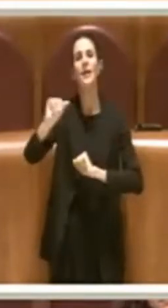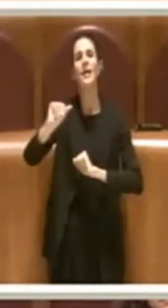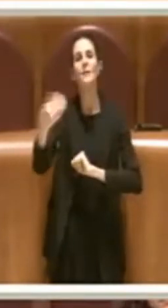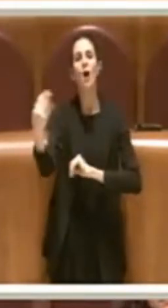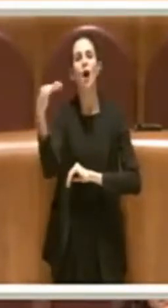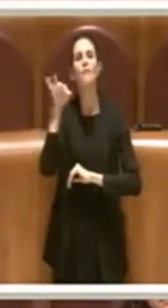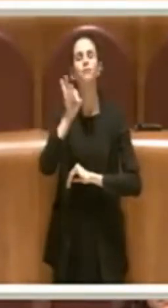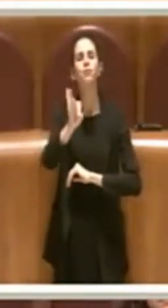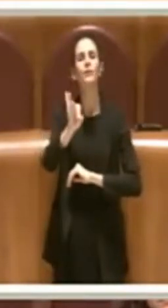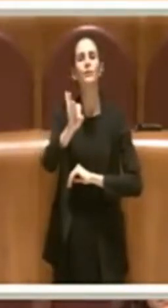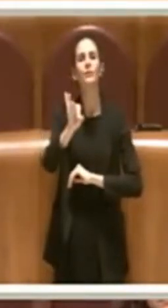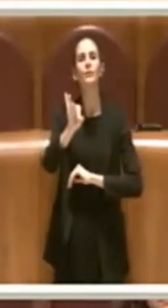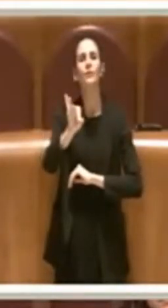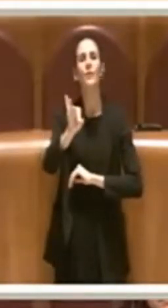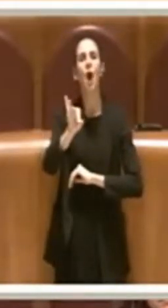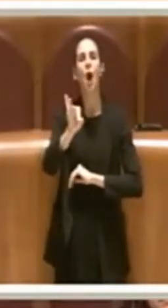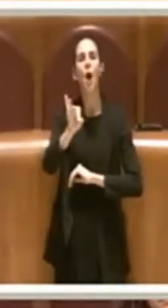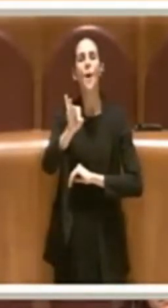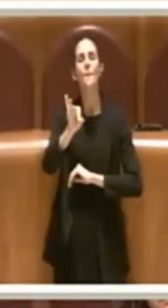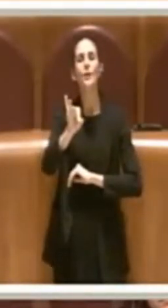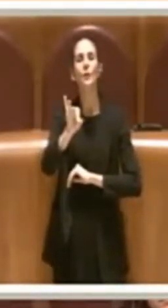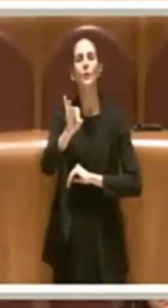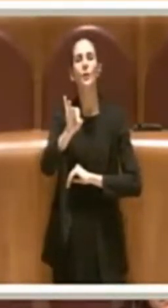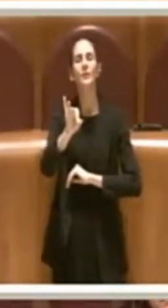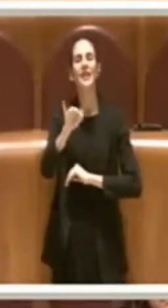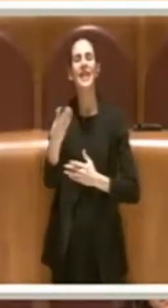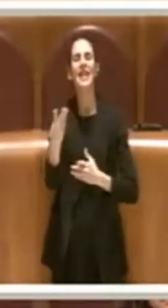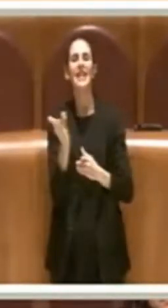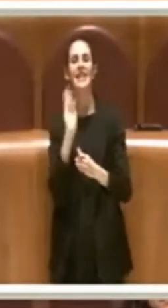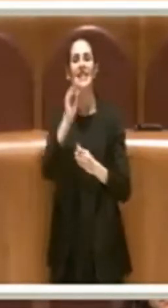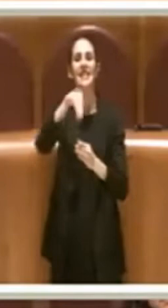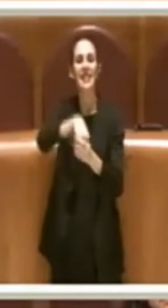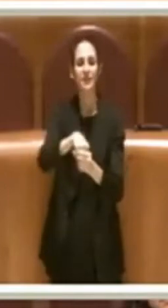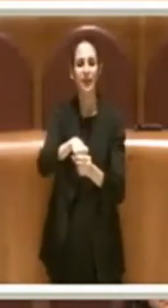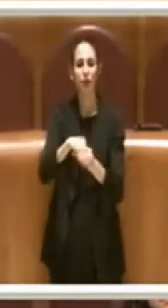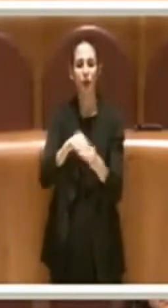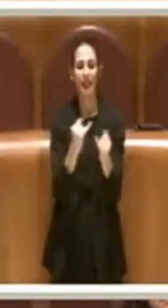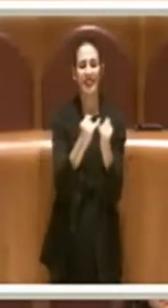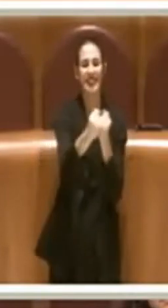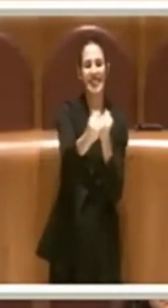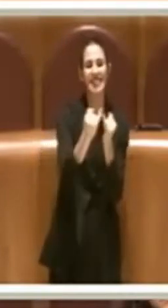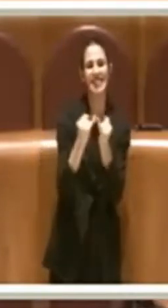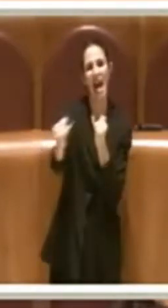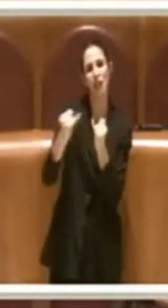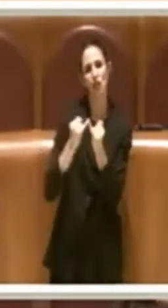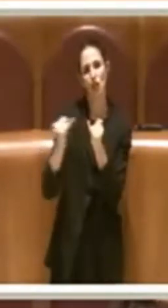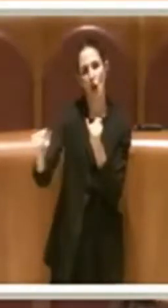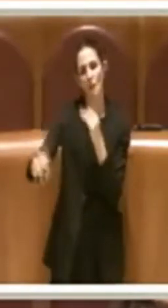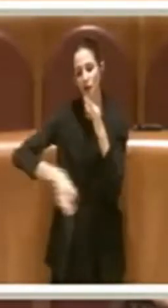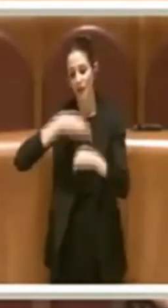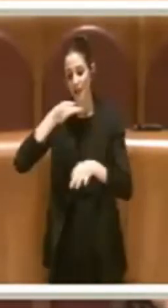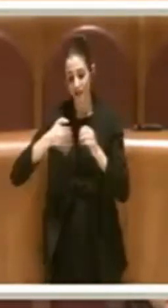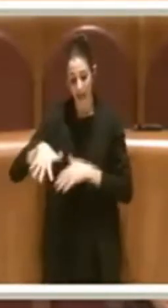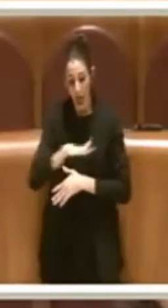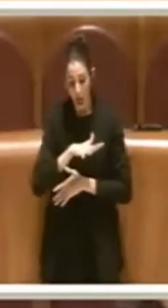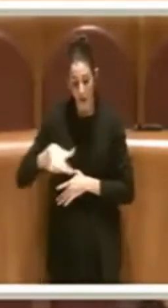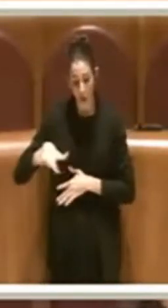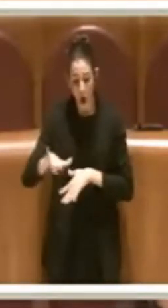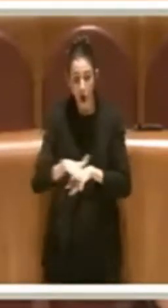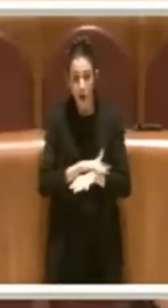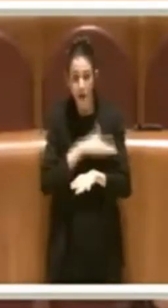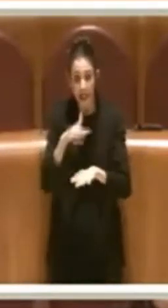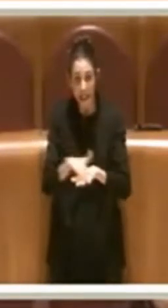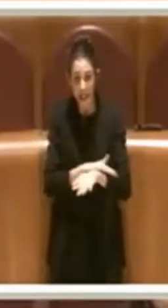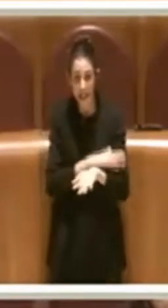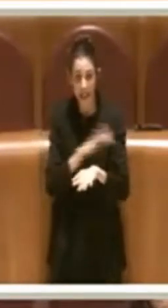riferisce all'inserimento del distanziometro, quindi della distanza che deve intercorrere tra un luogo sensibile identificato dalla legge